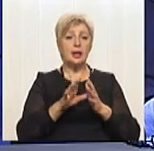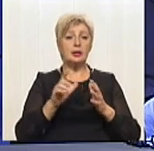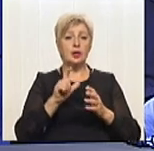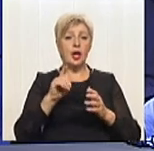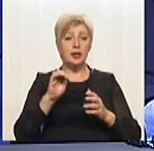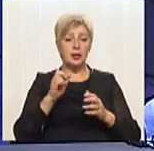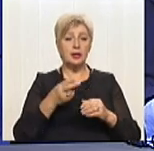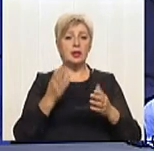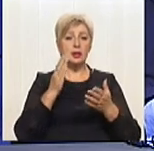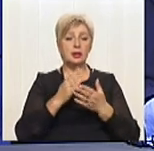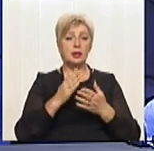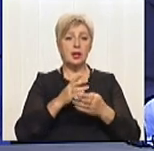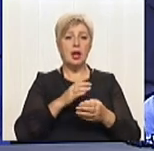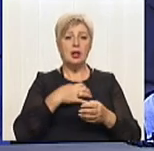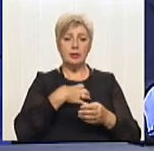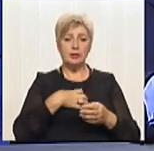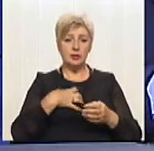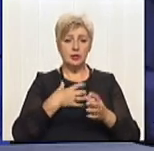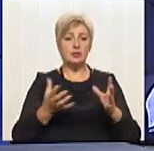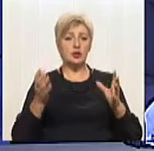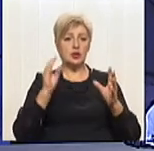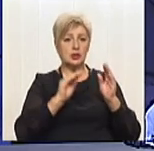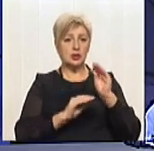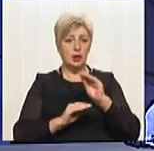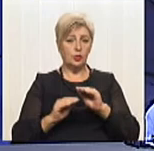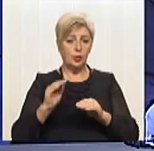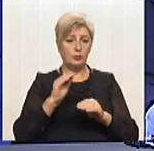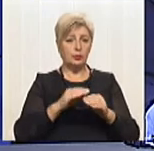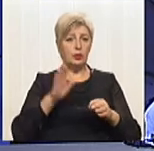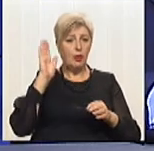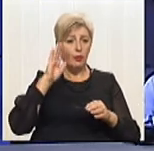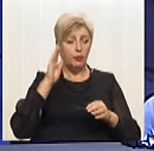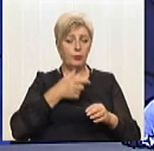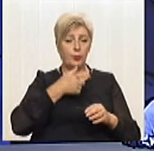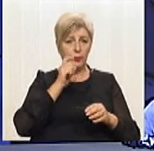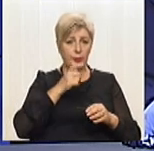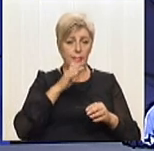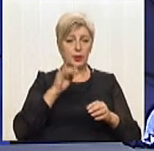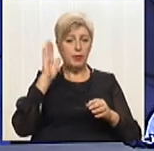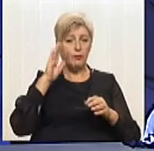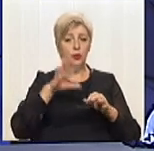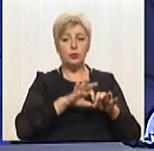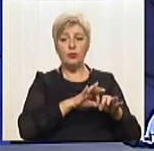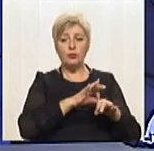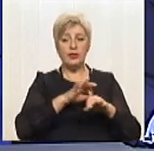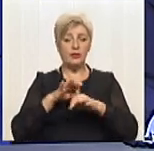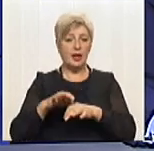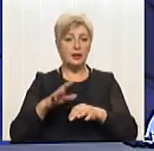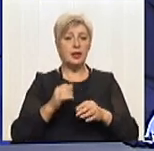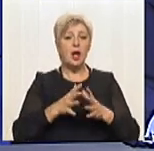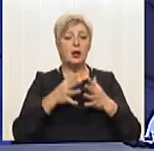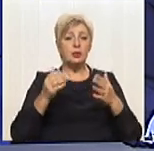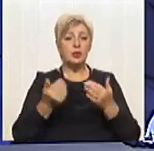найважливішою складовою фактично в питної воді та і водовідведенні. Тому більшість